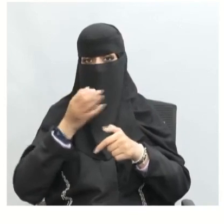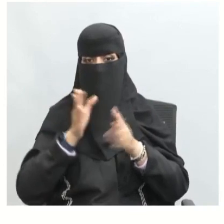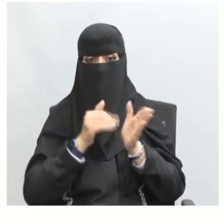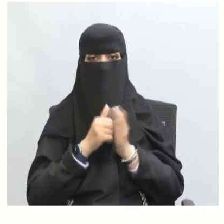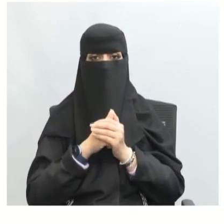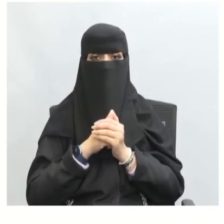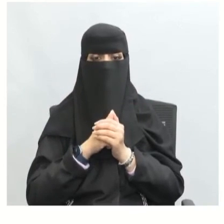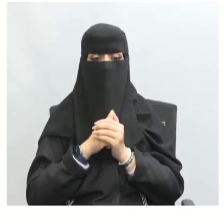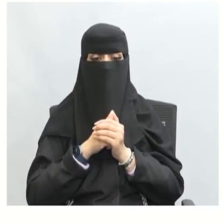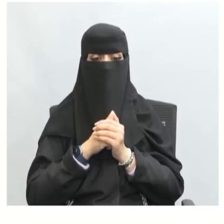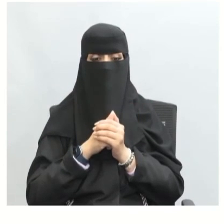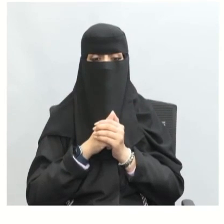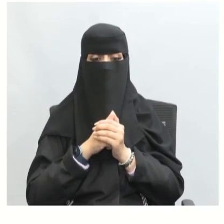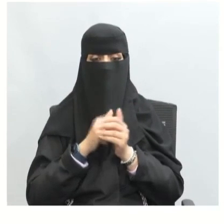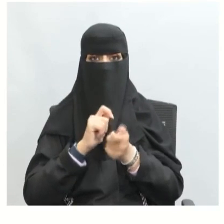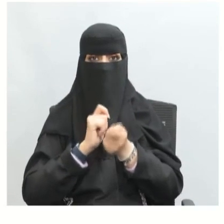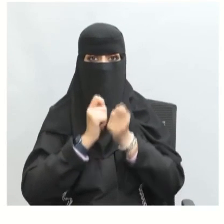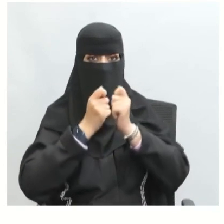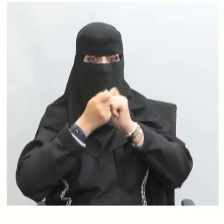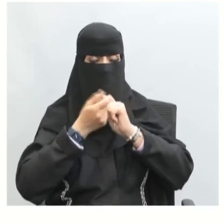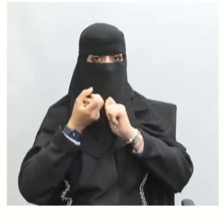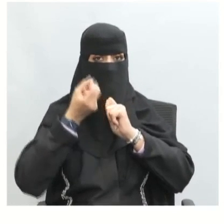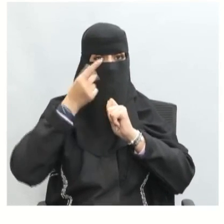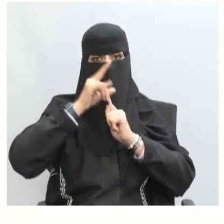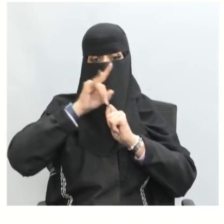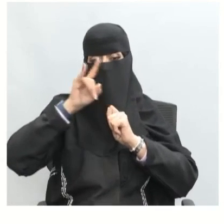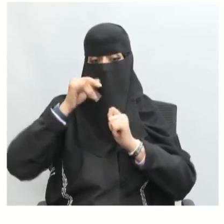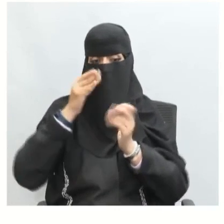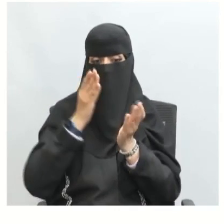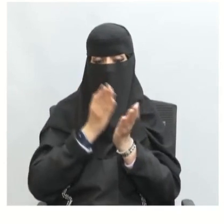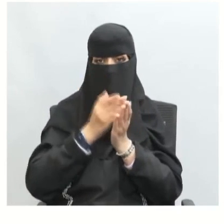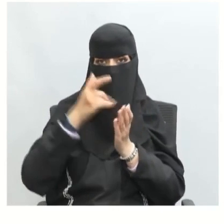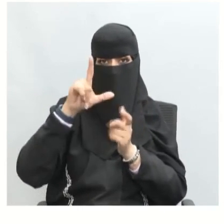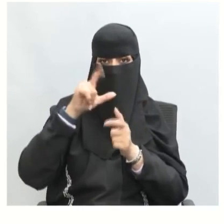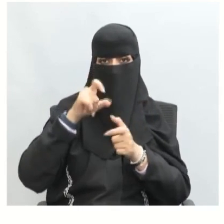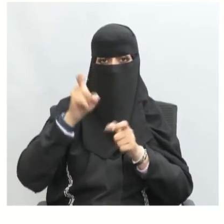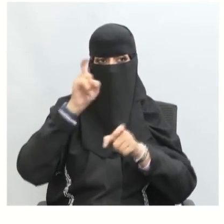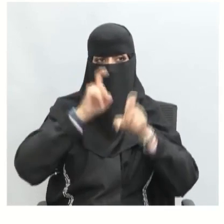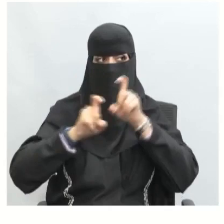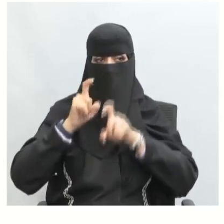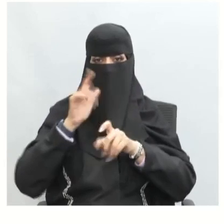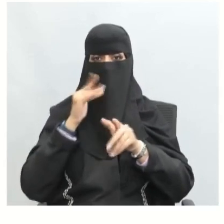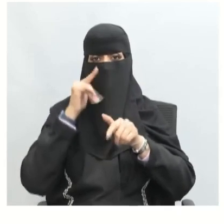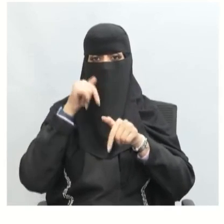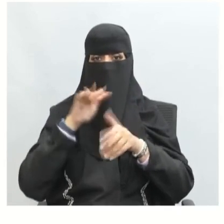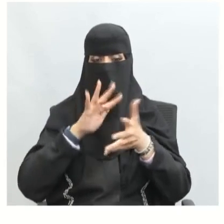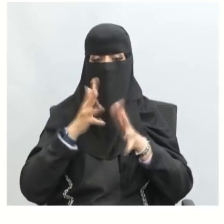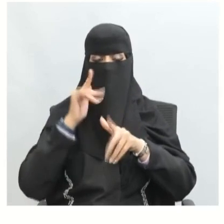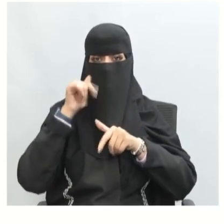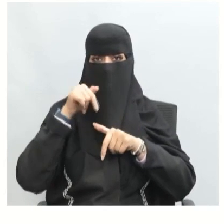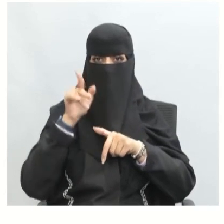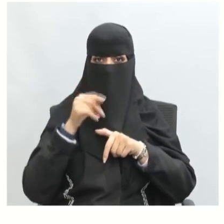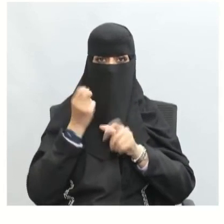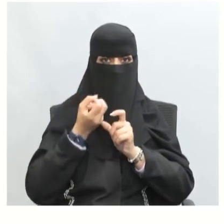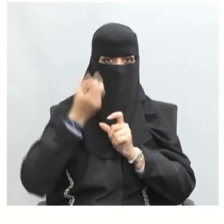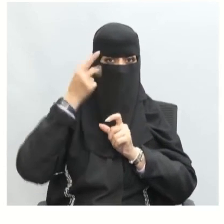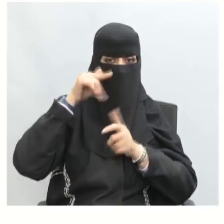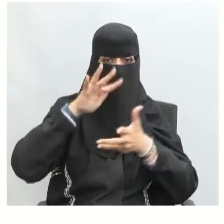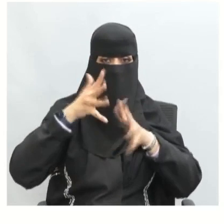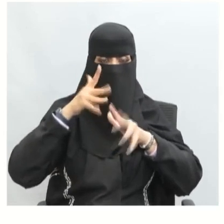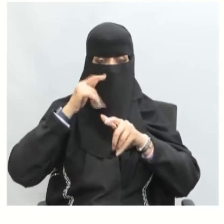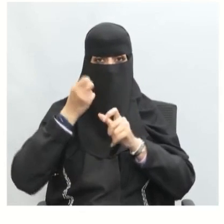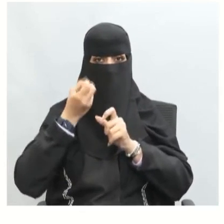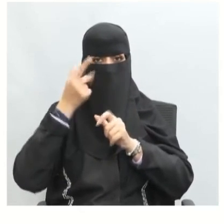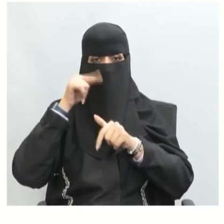تعديل الأفكار غير الصحيحة وتقويمها فقد يكون للإنسان لديه بعض